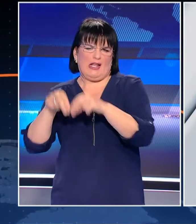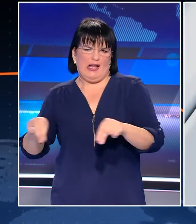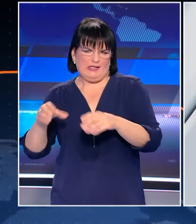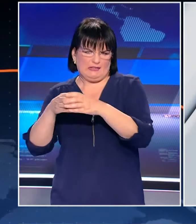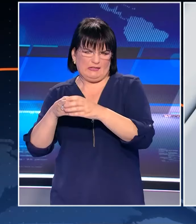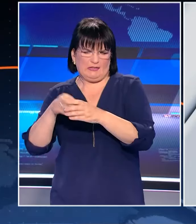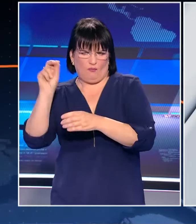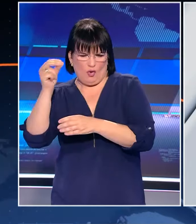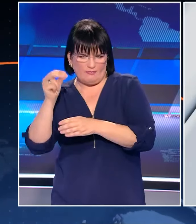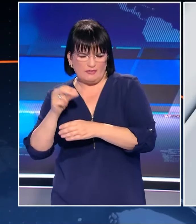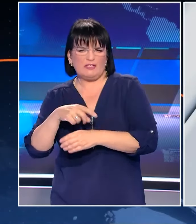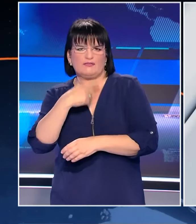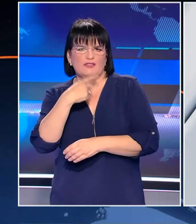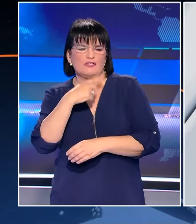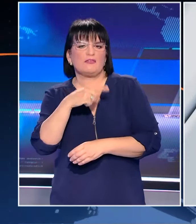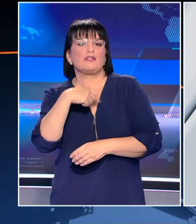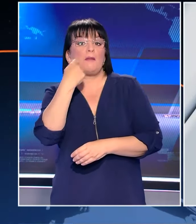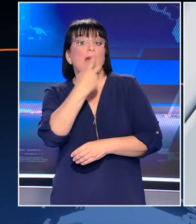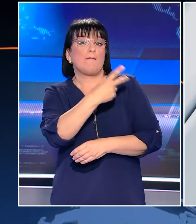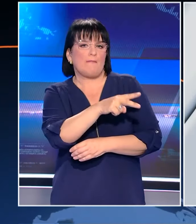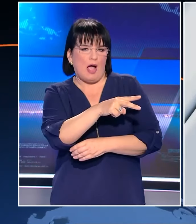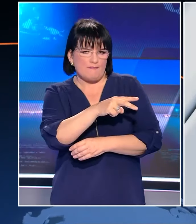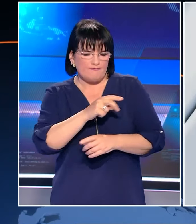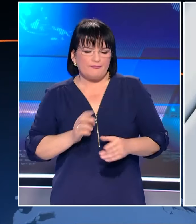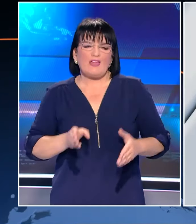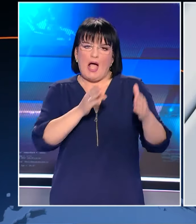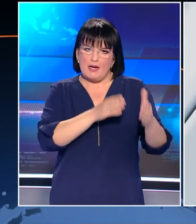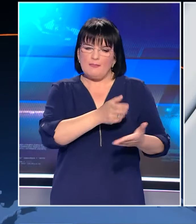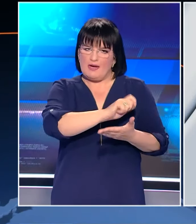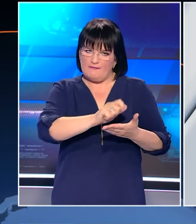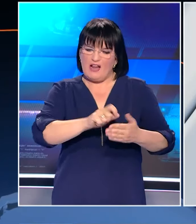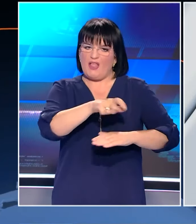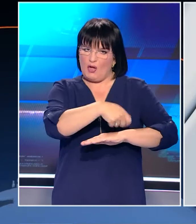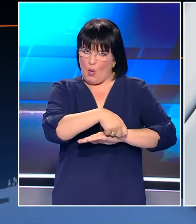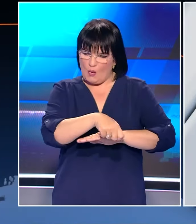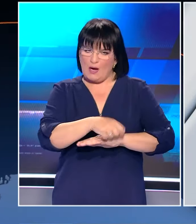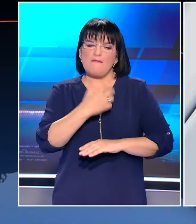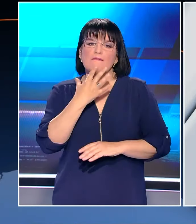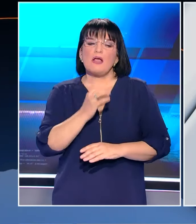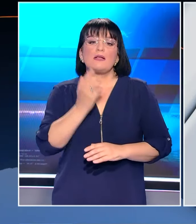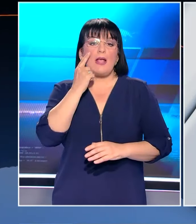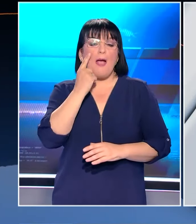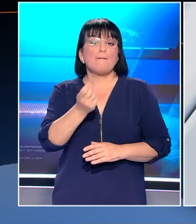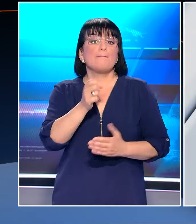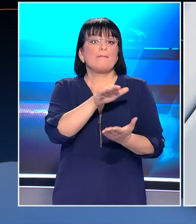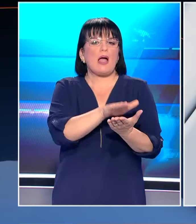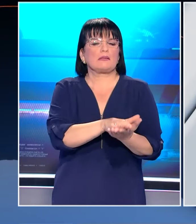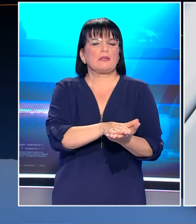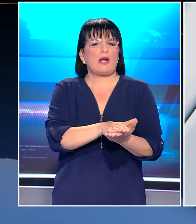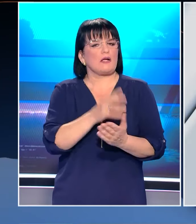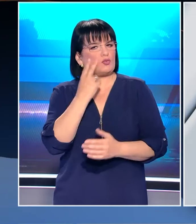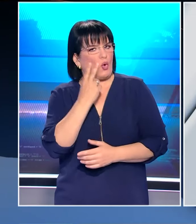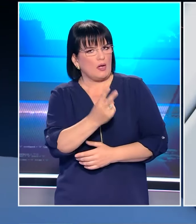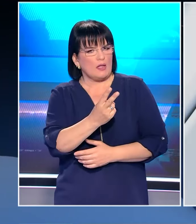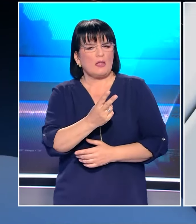για το πρόσωπο της μητέρας του κυρίου Φλώρου. Από τη δικογραφία προκύπτει και από τον αυτόπτη μάρτυρα που ευτυχώς δεν